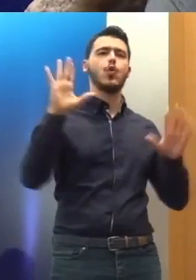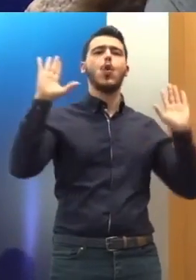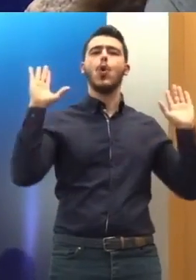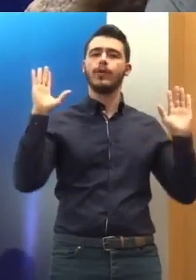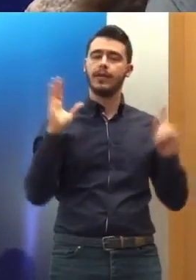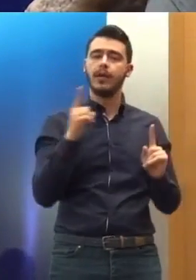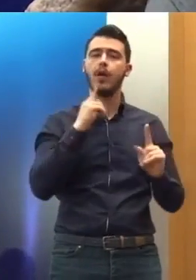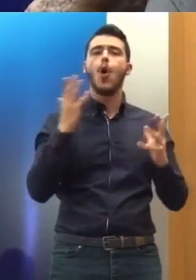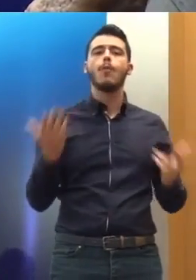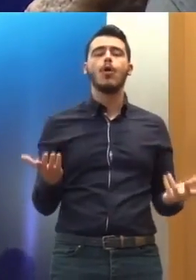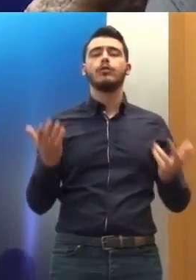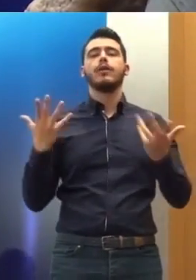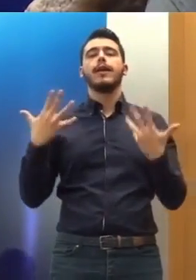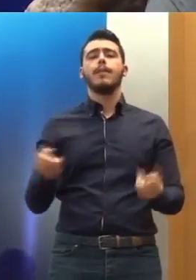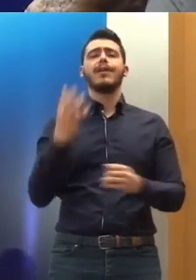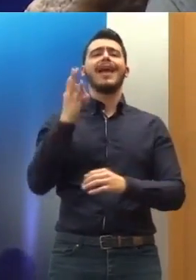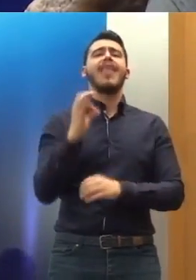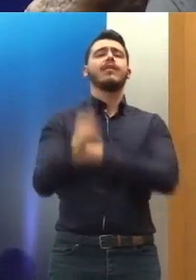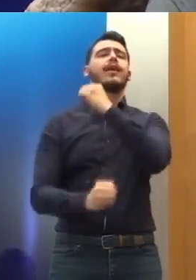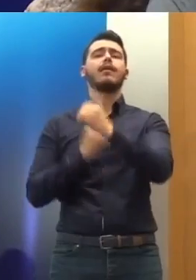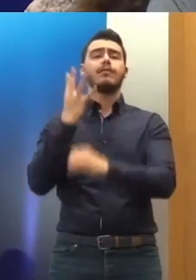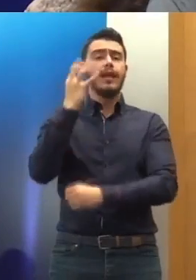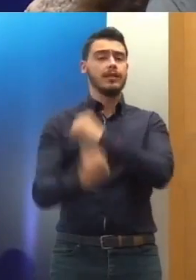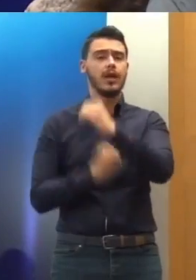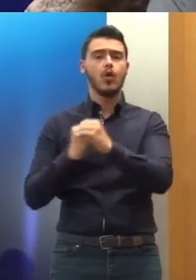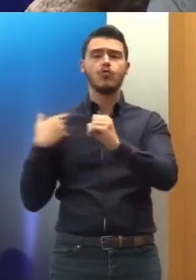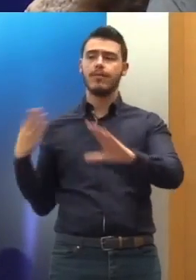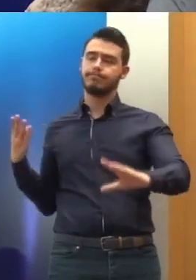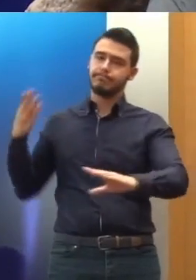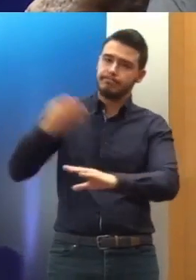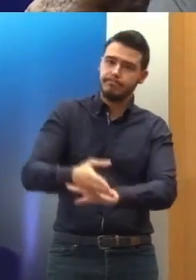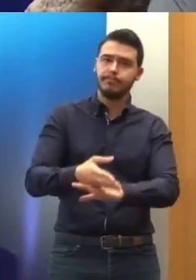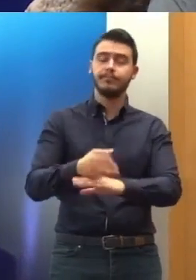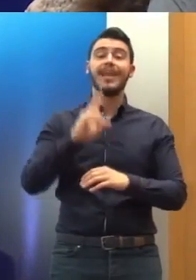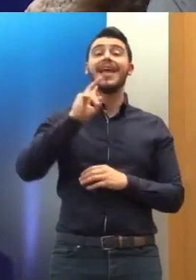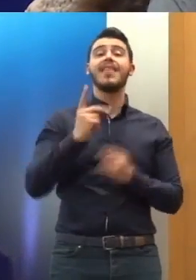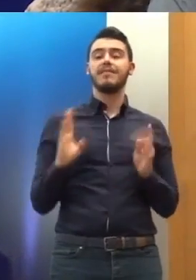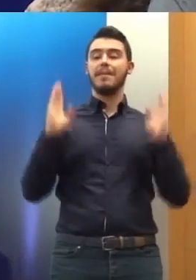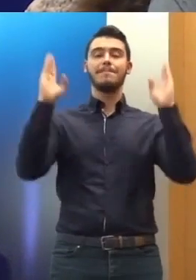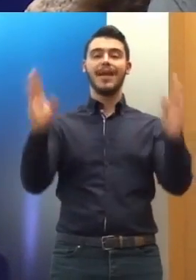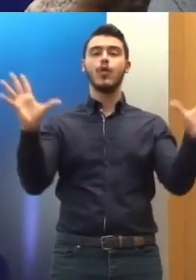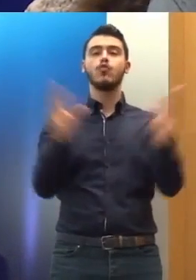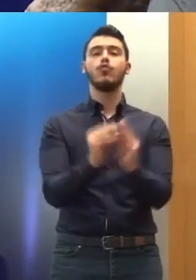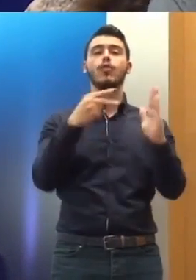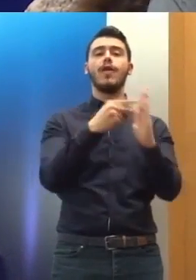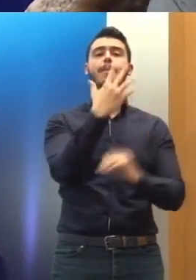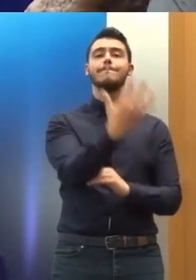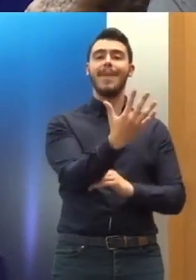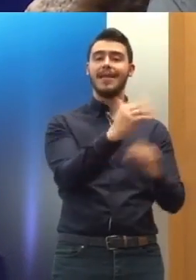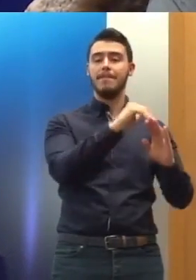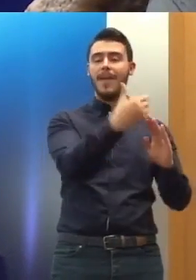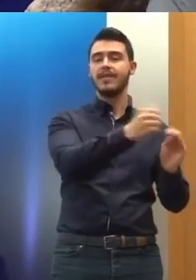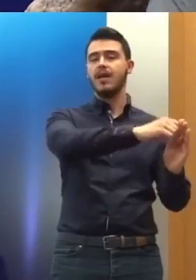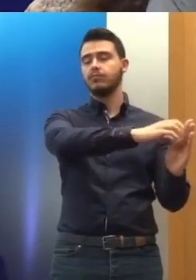κάθε τέσσερα χρόνια. Μια δεύτερη περίοδος ξεκινά από το 2005 και μετά, όπου τα προβλήματα